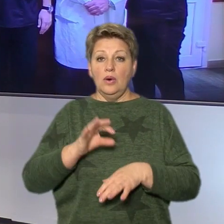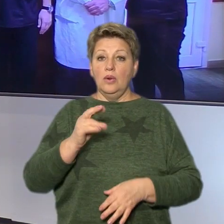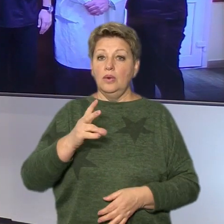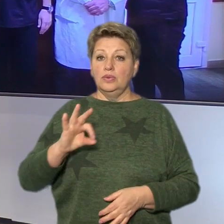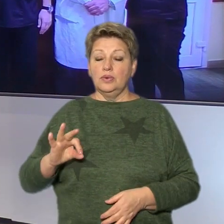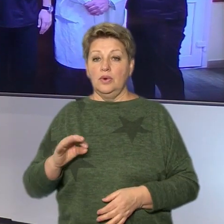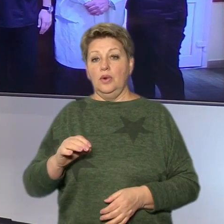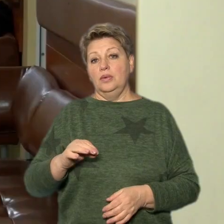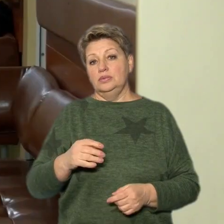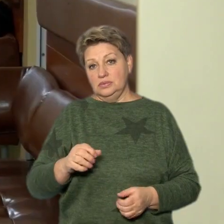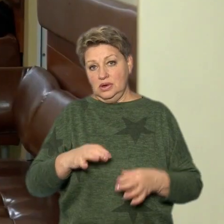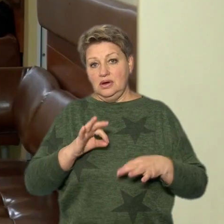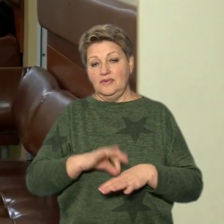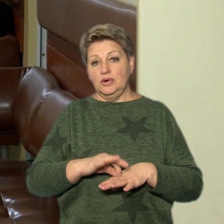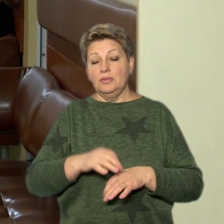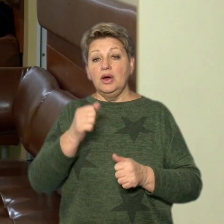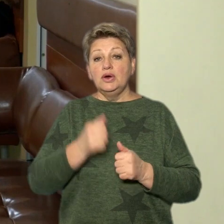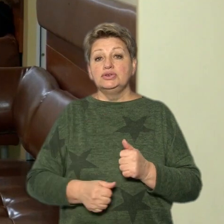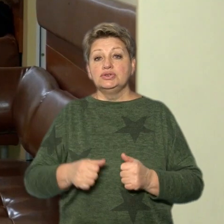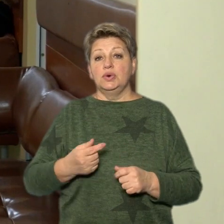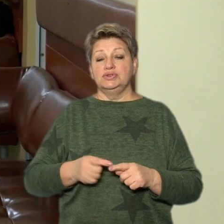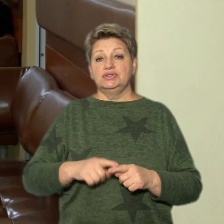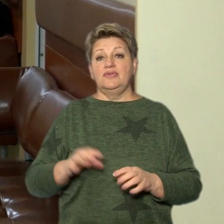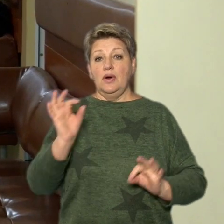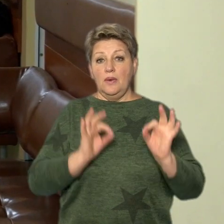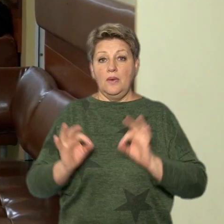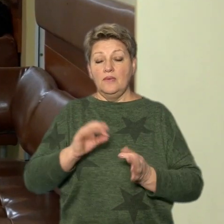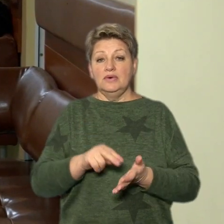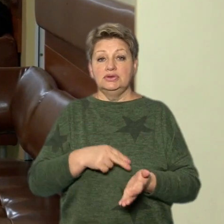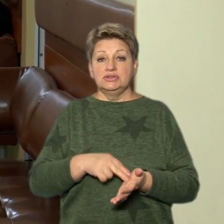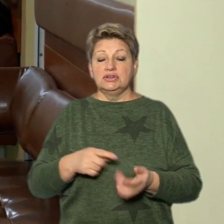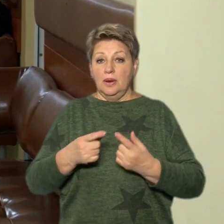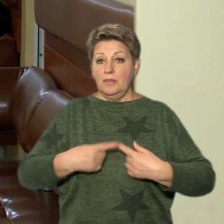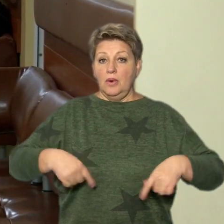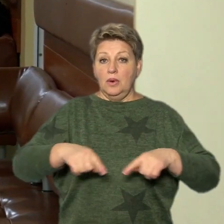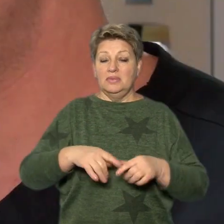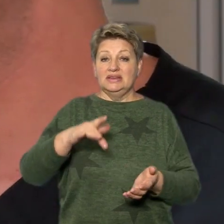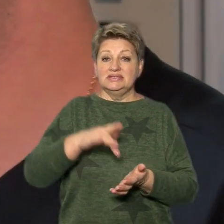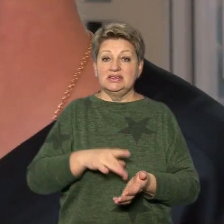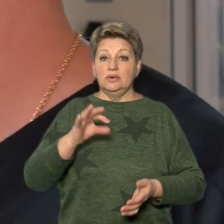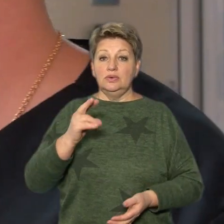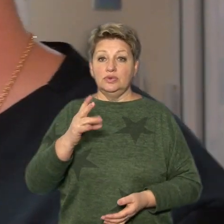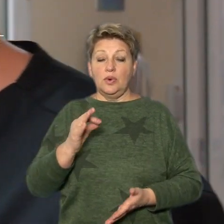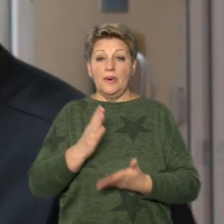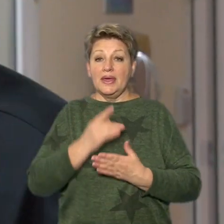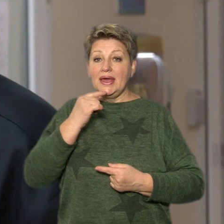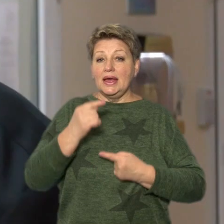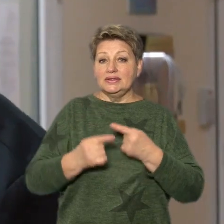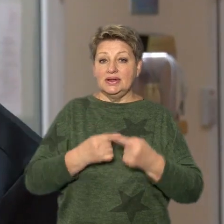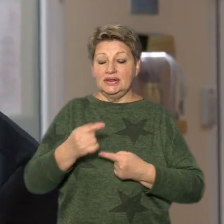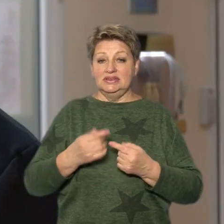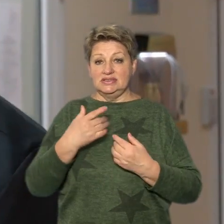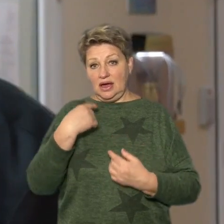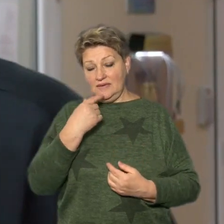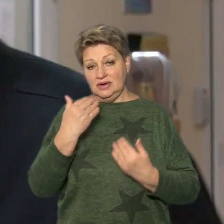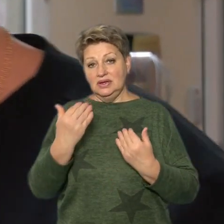сюжеті Тетяни Реви. Кожного листопада в Черкаському відділі урології центру онкології є традиція, каже його завідувач